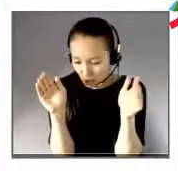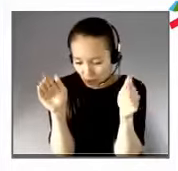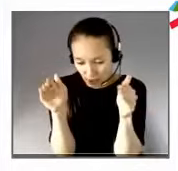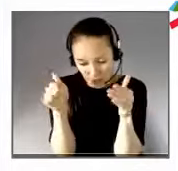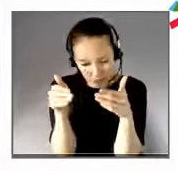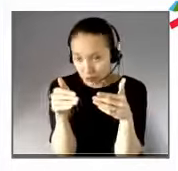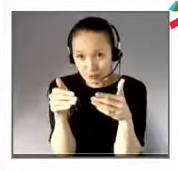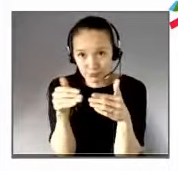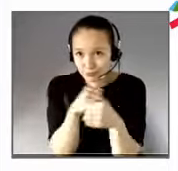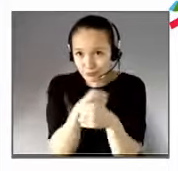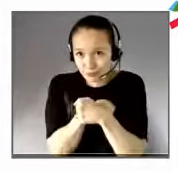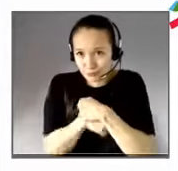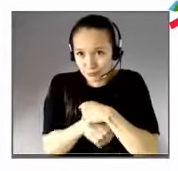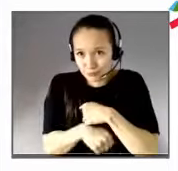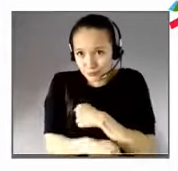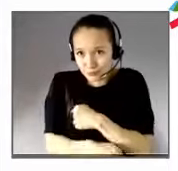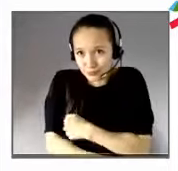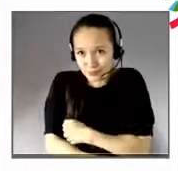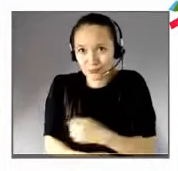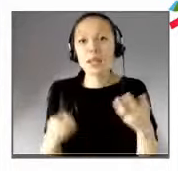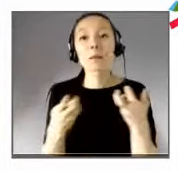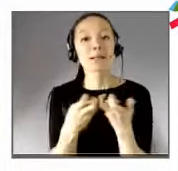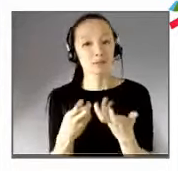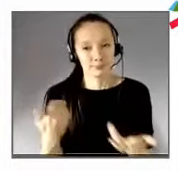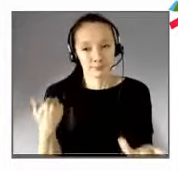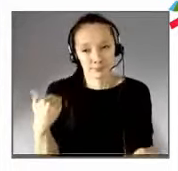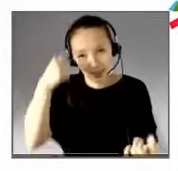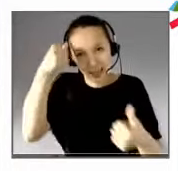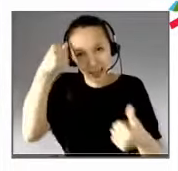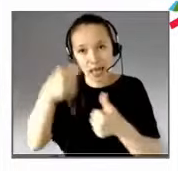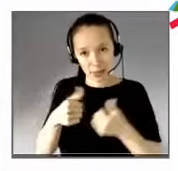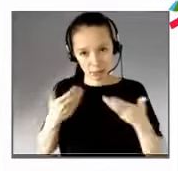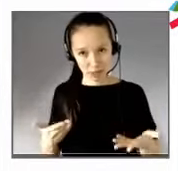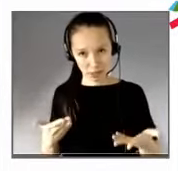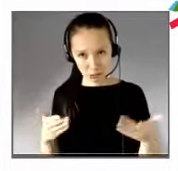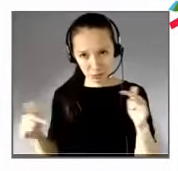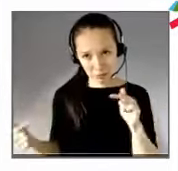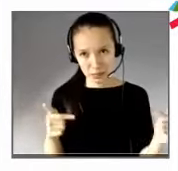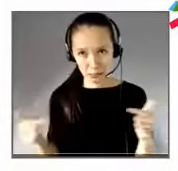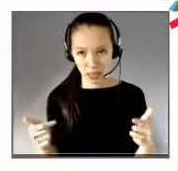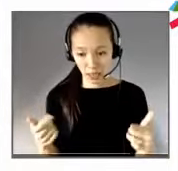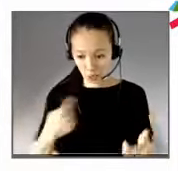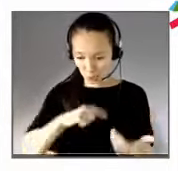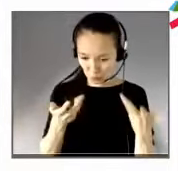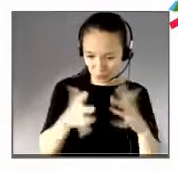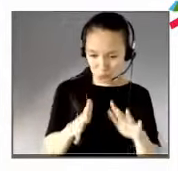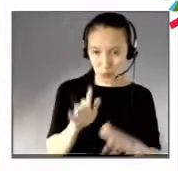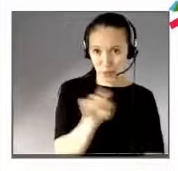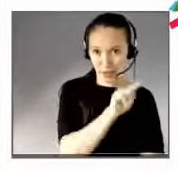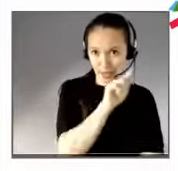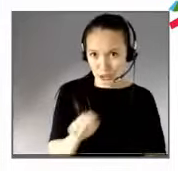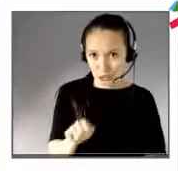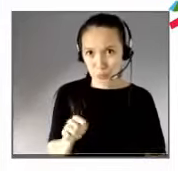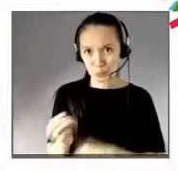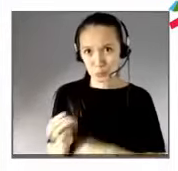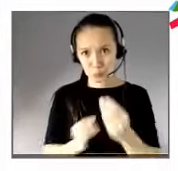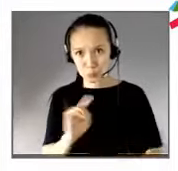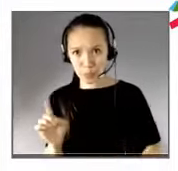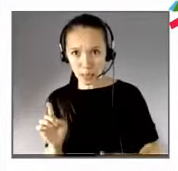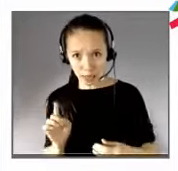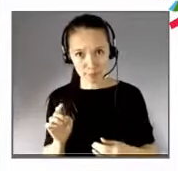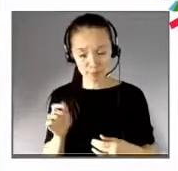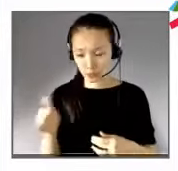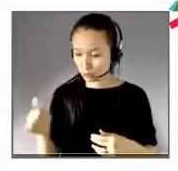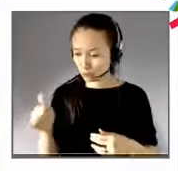moi, je pense à des débats actuels entre est-ce qu'on annule des réunions où des gens sont prêts à en venir en main